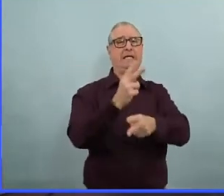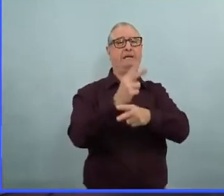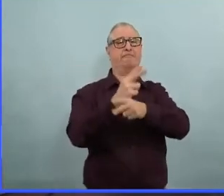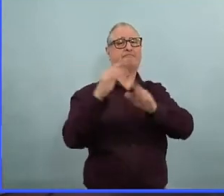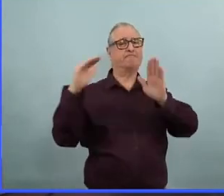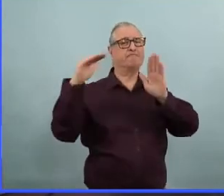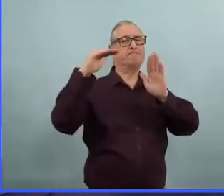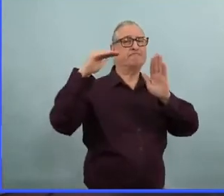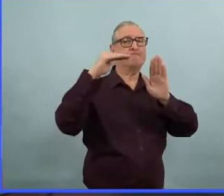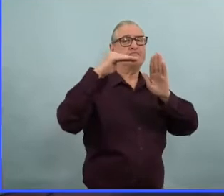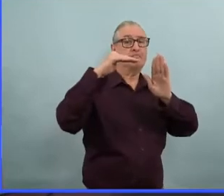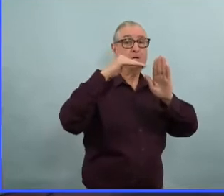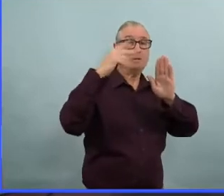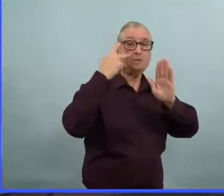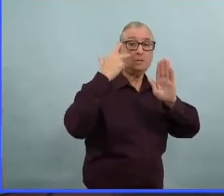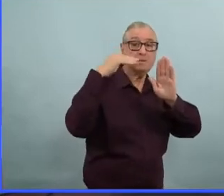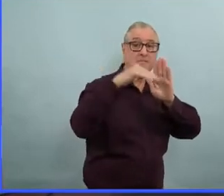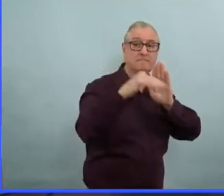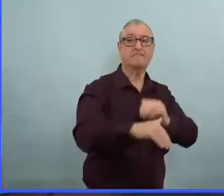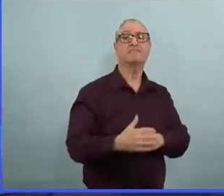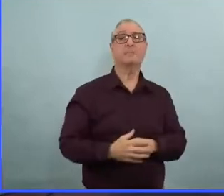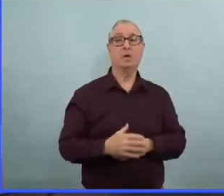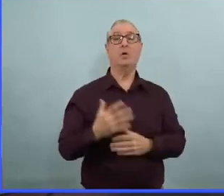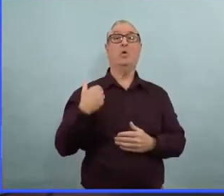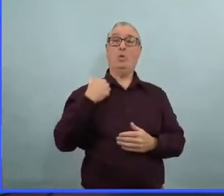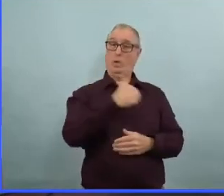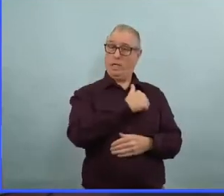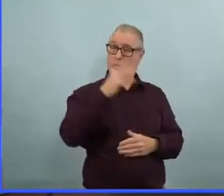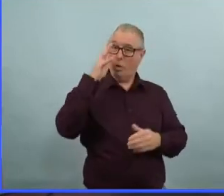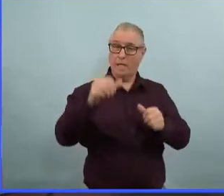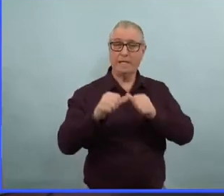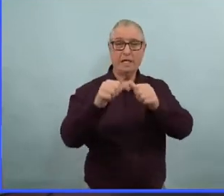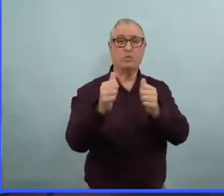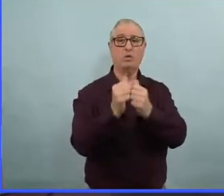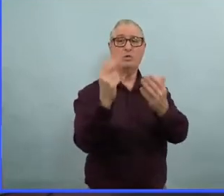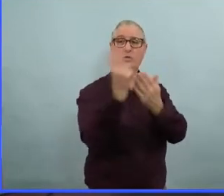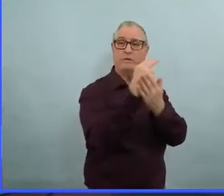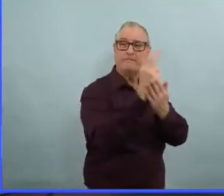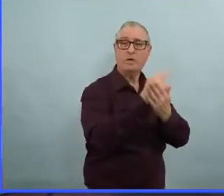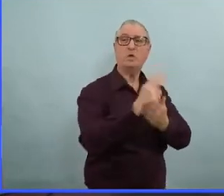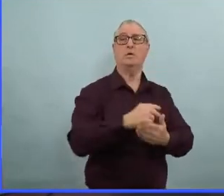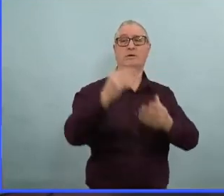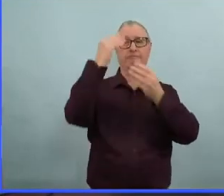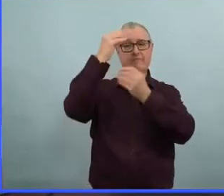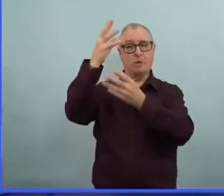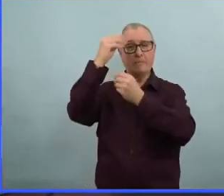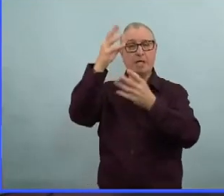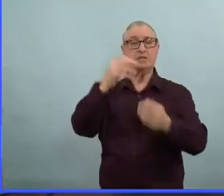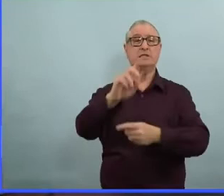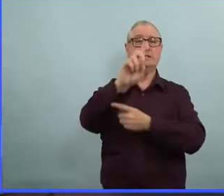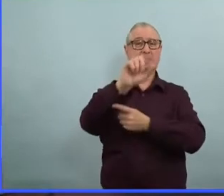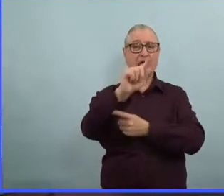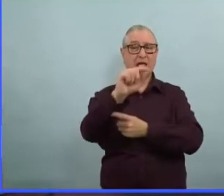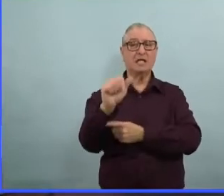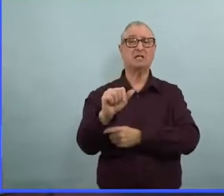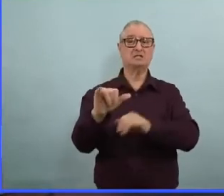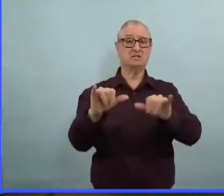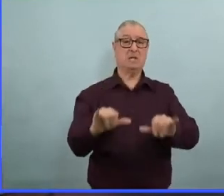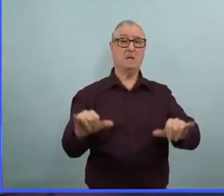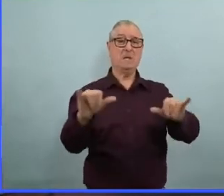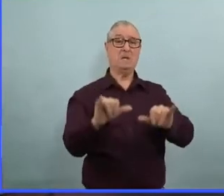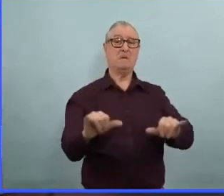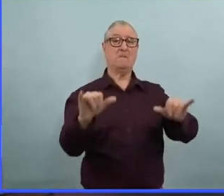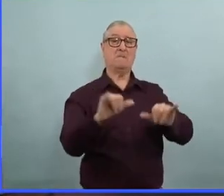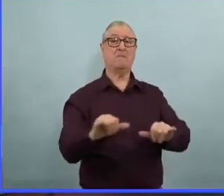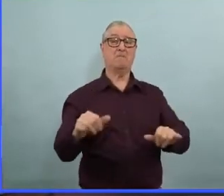les données et ça nous montre la même chose cette semaine. Ça montre qu'à l'évidence, il y eu un pic au niveau